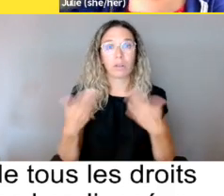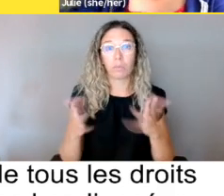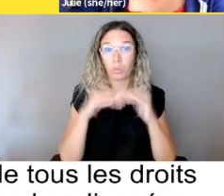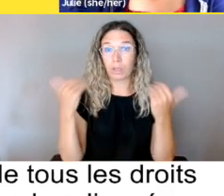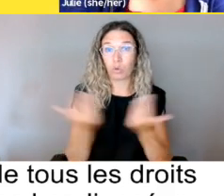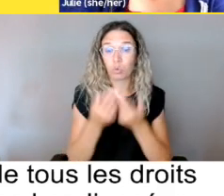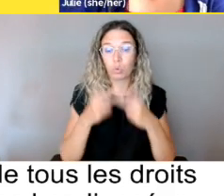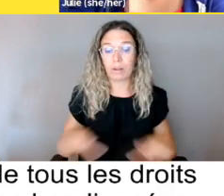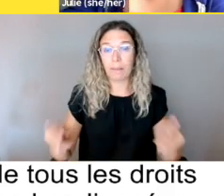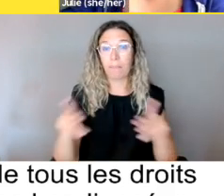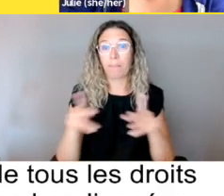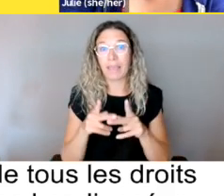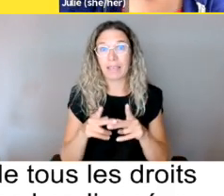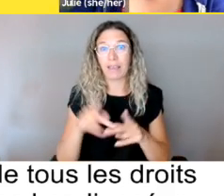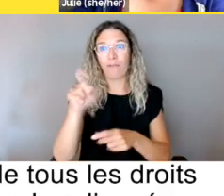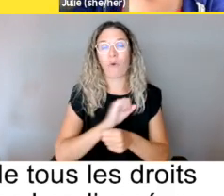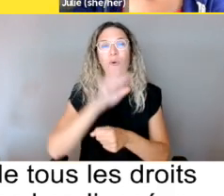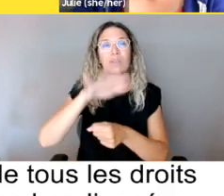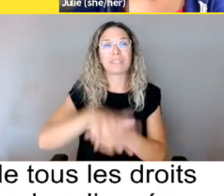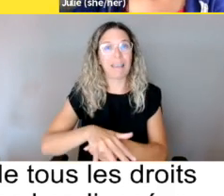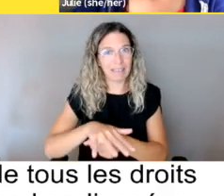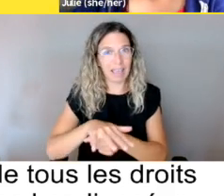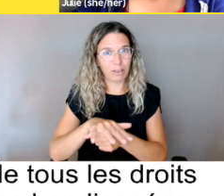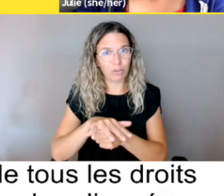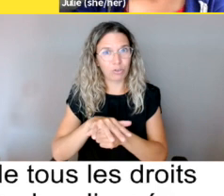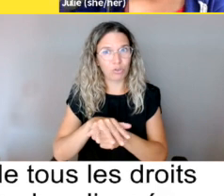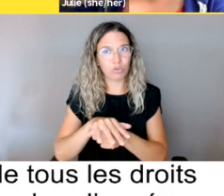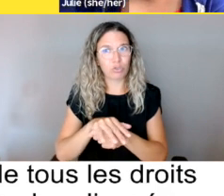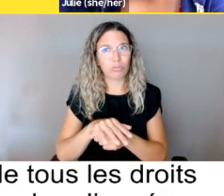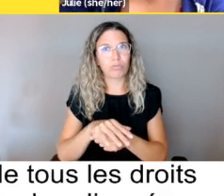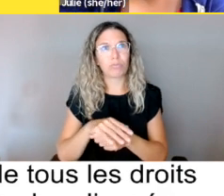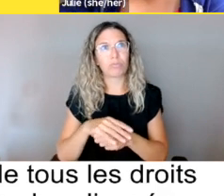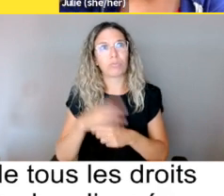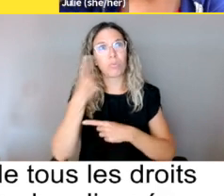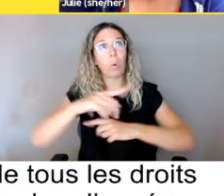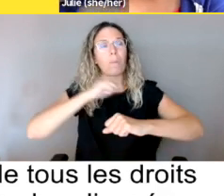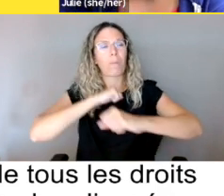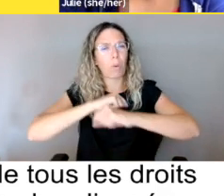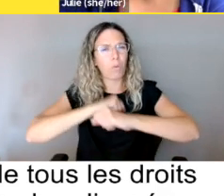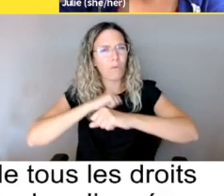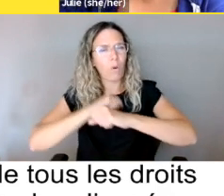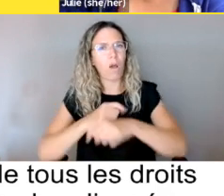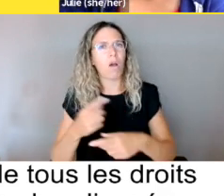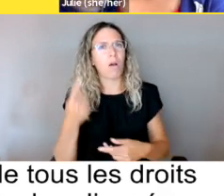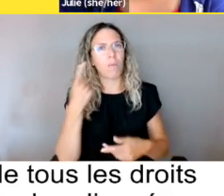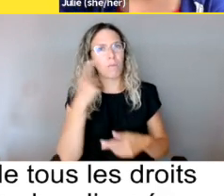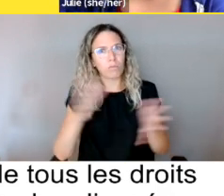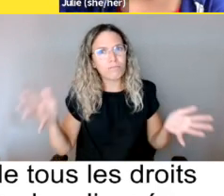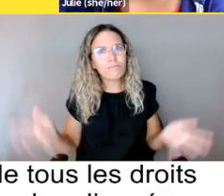tous les pays vont devoir s'engager à vraiment promouvoir et faire avancer